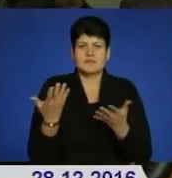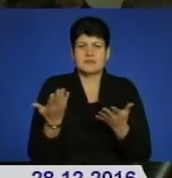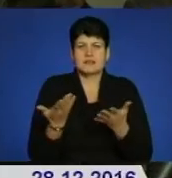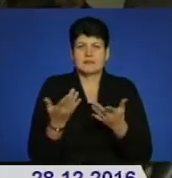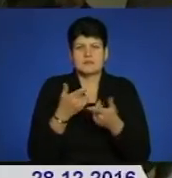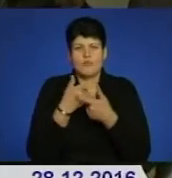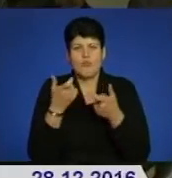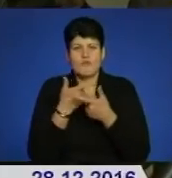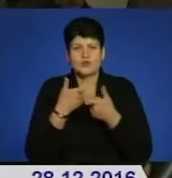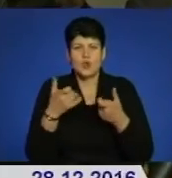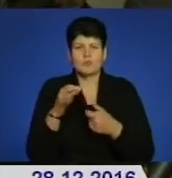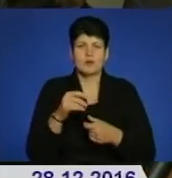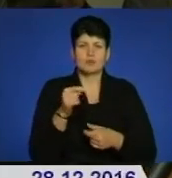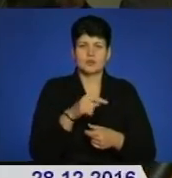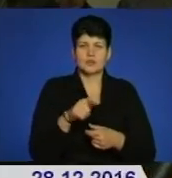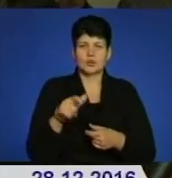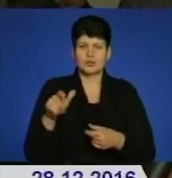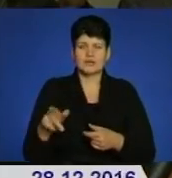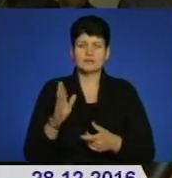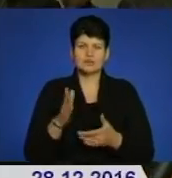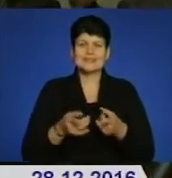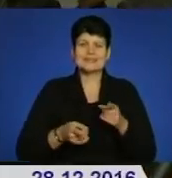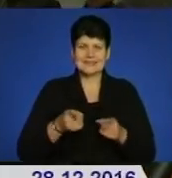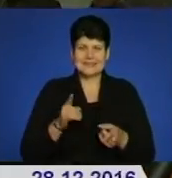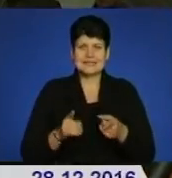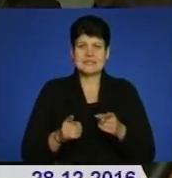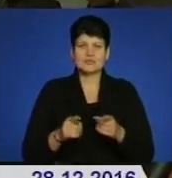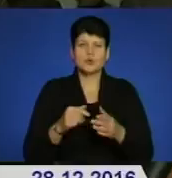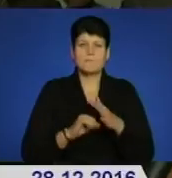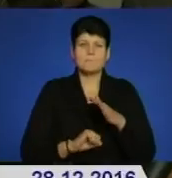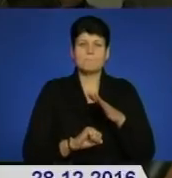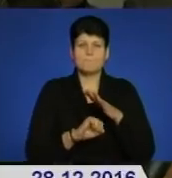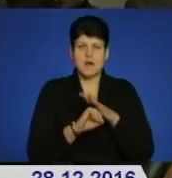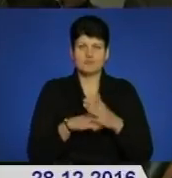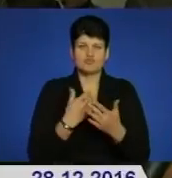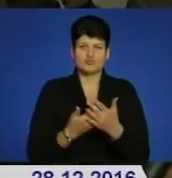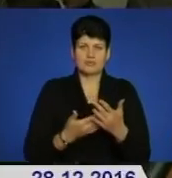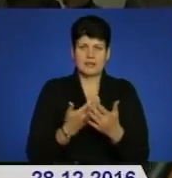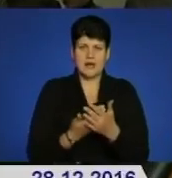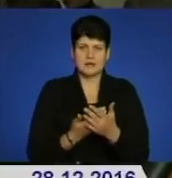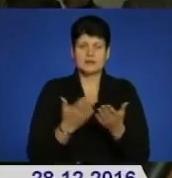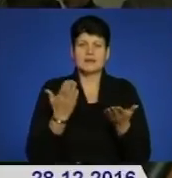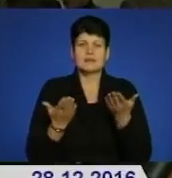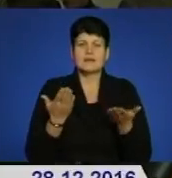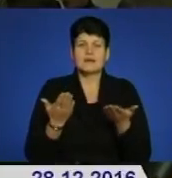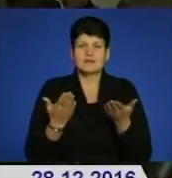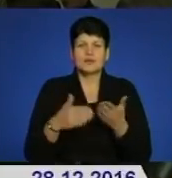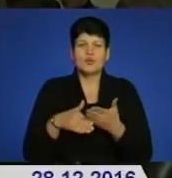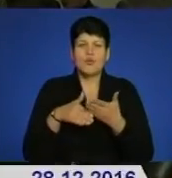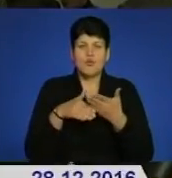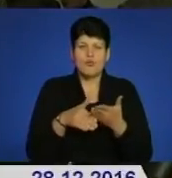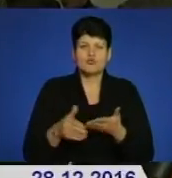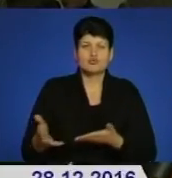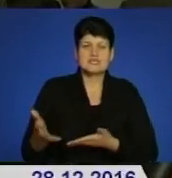повідомленнями про тих людей. Він стане дійсно такою базою даних, який допоможе